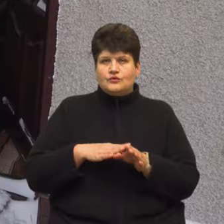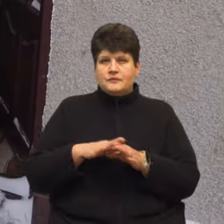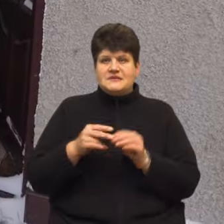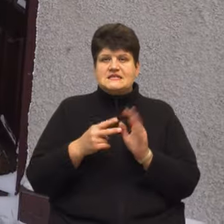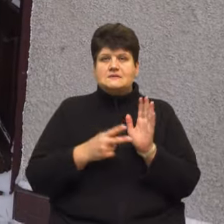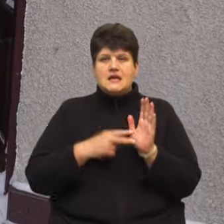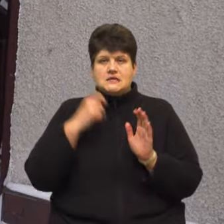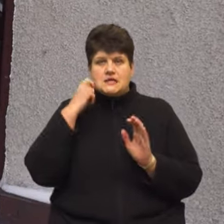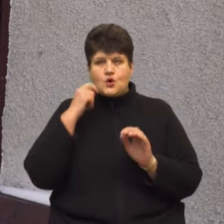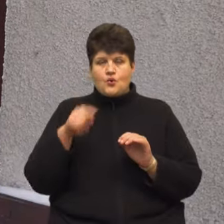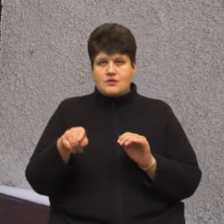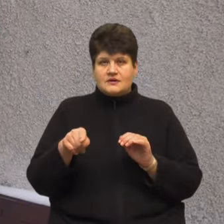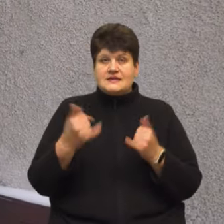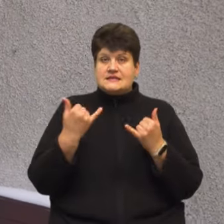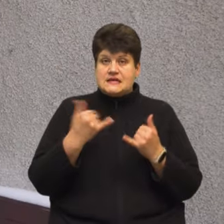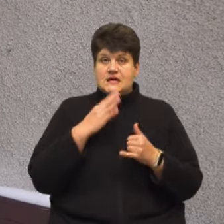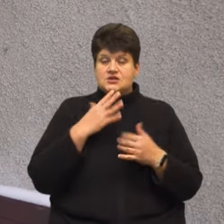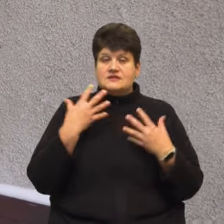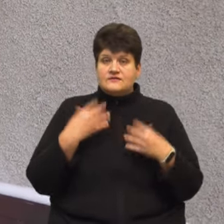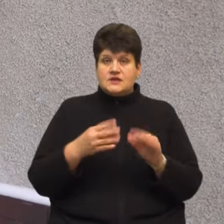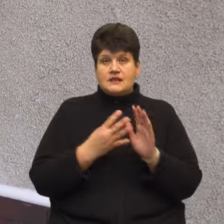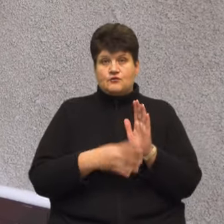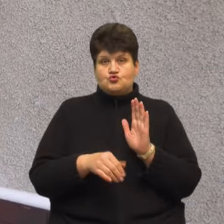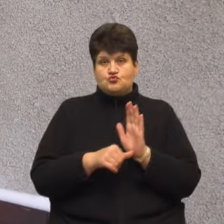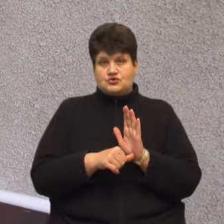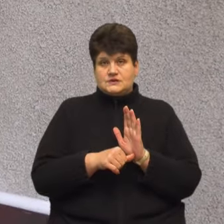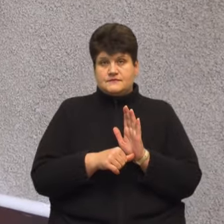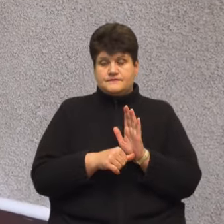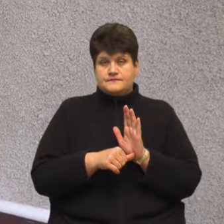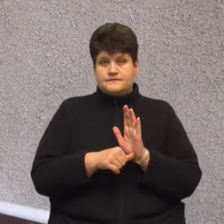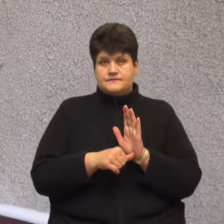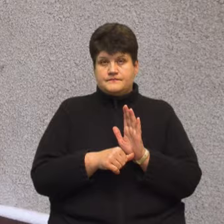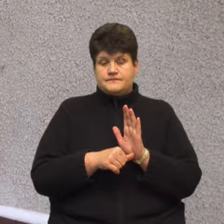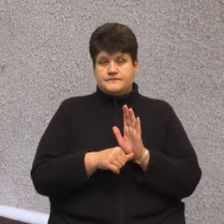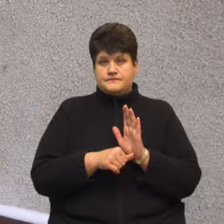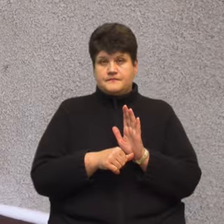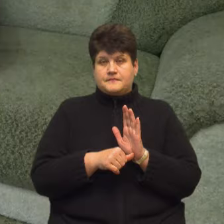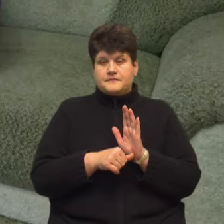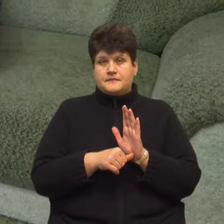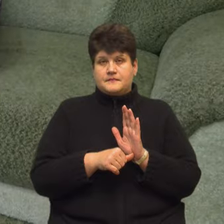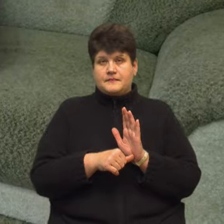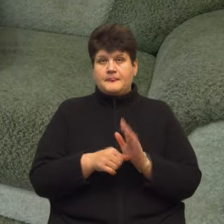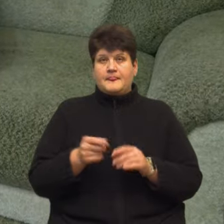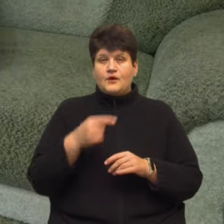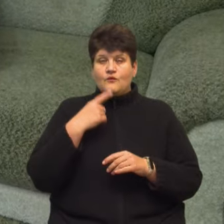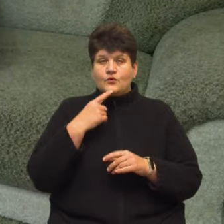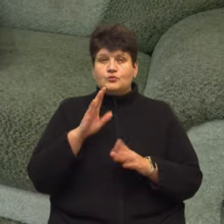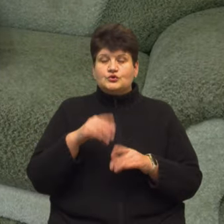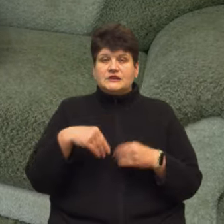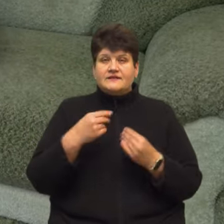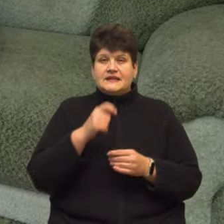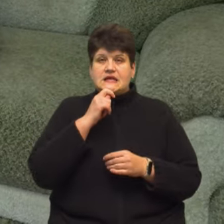років, зараз жінці 96. Марківсь, день, давати інтерв'ю. По моєм дітей,